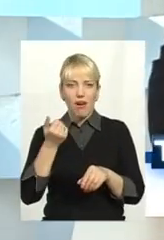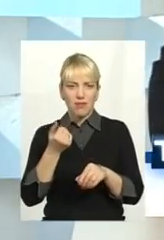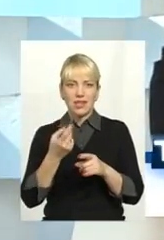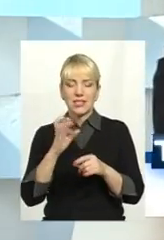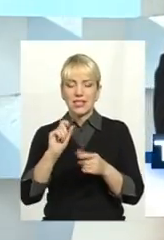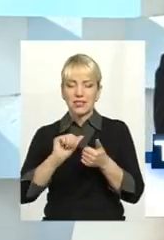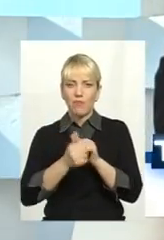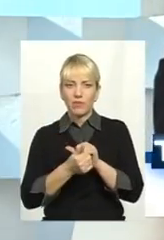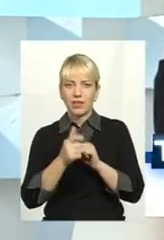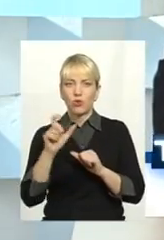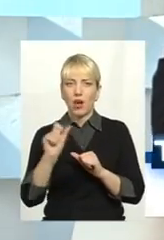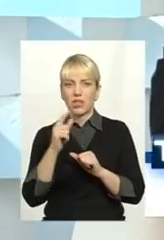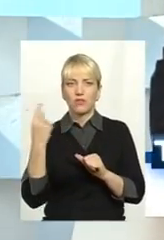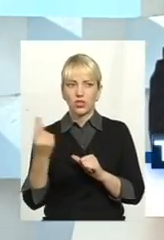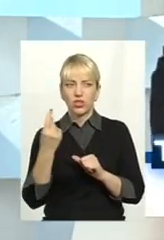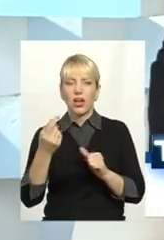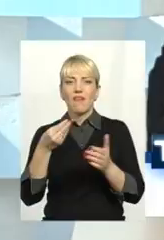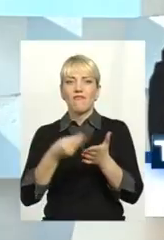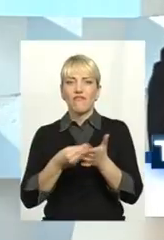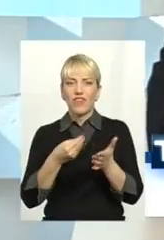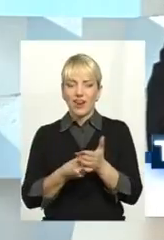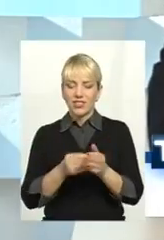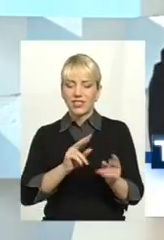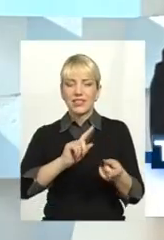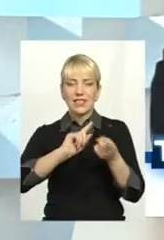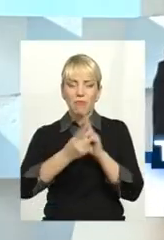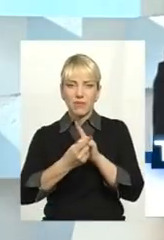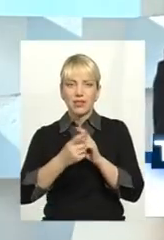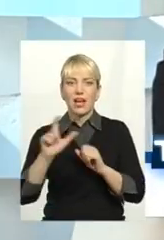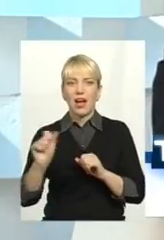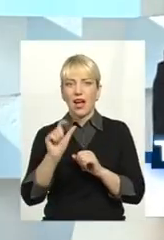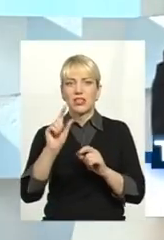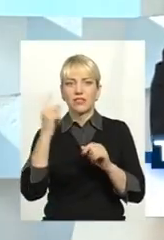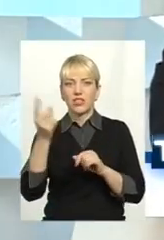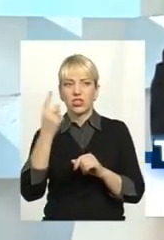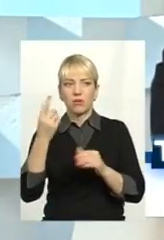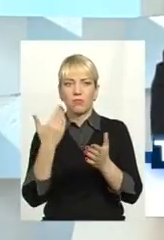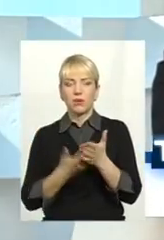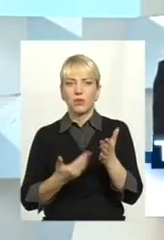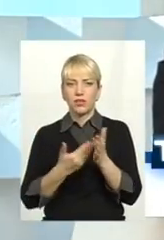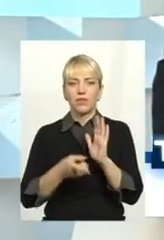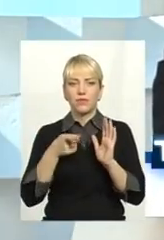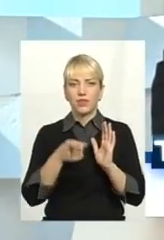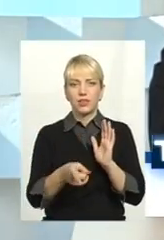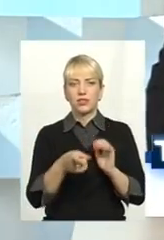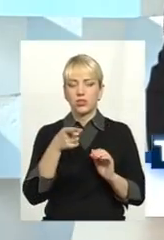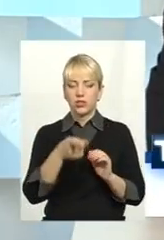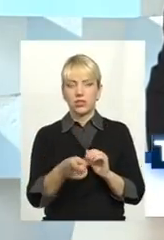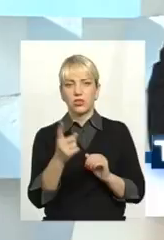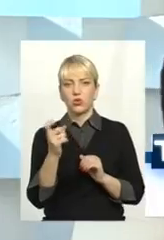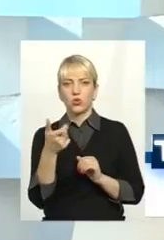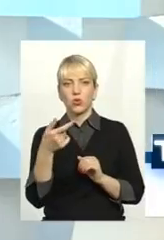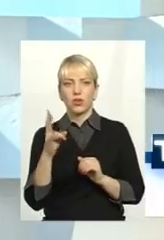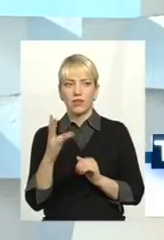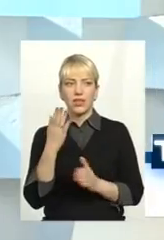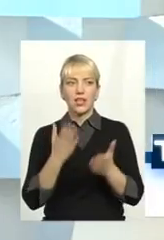Реальна вартість заміни і встановлення нового газового лічильника, запам'ятайте, приблизно 1000-1100 гривень.